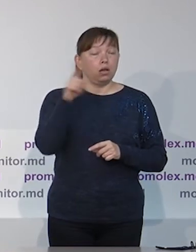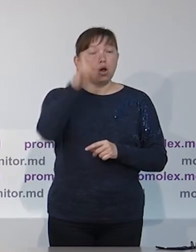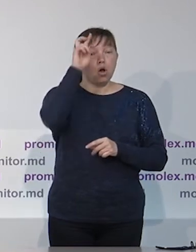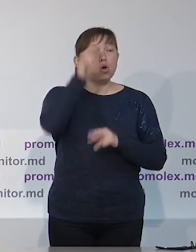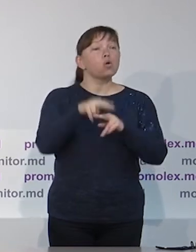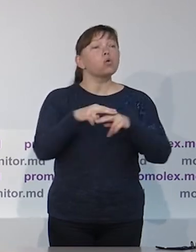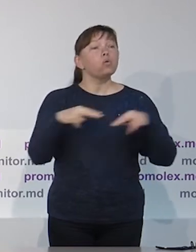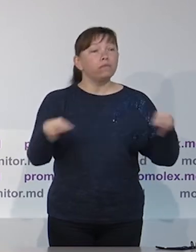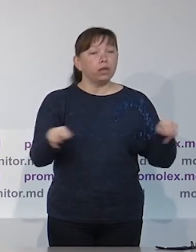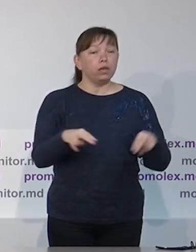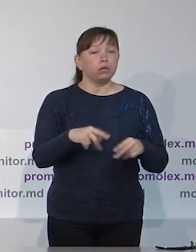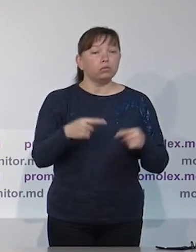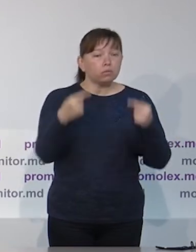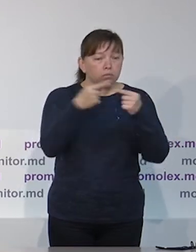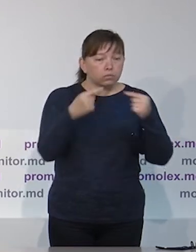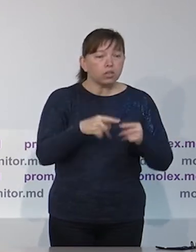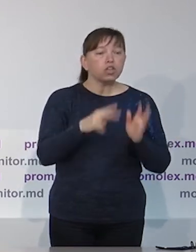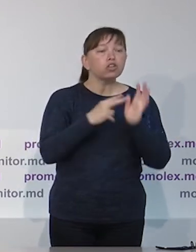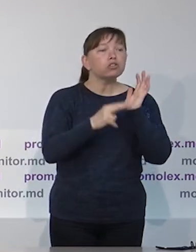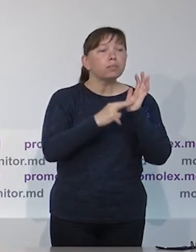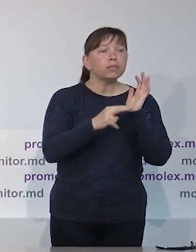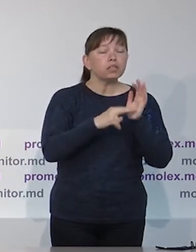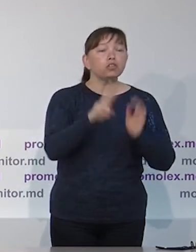периода мониторинга,